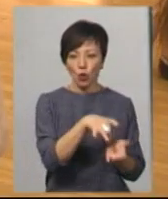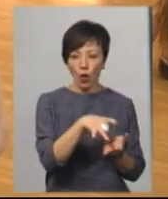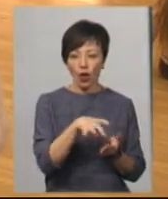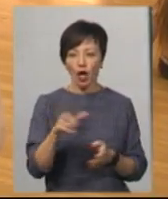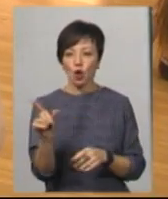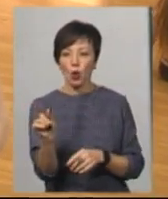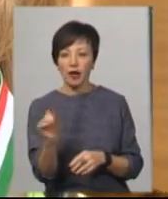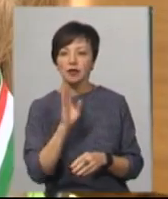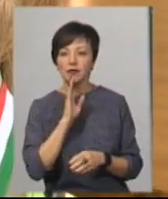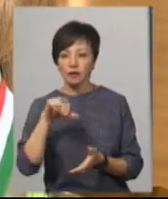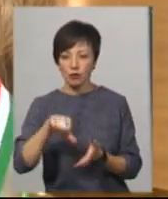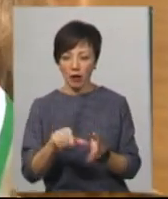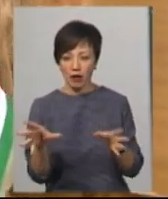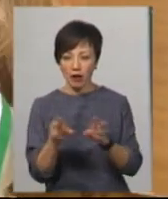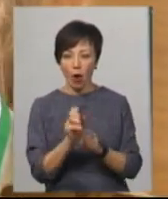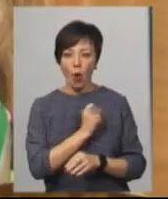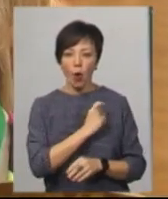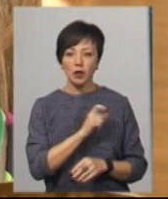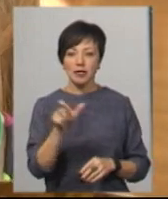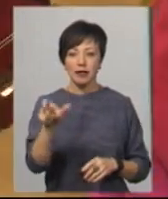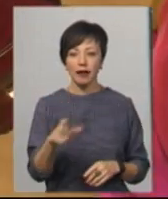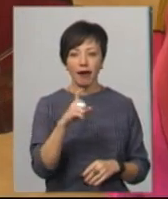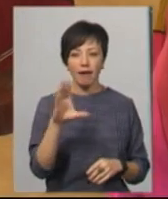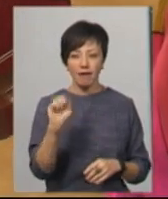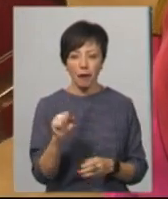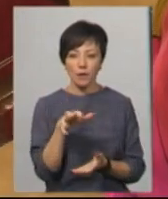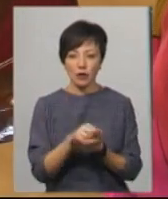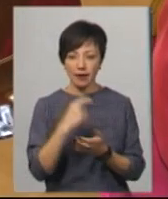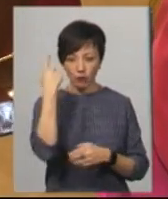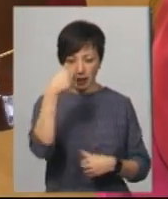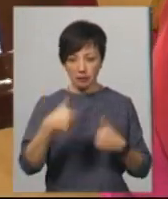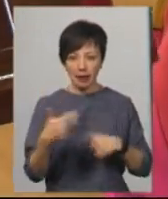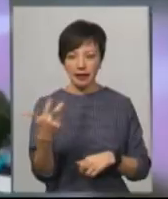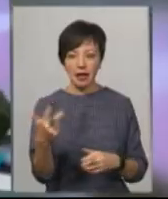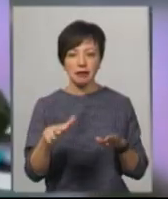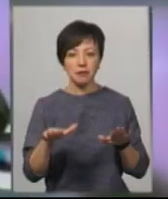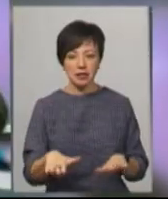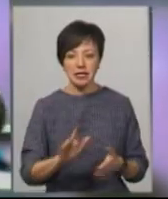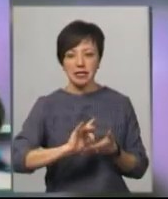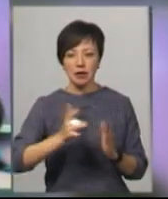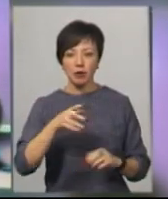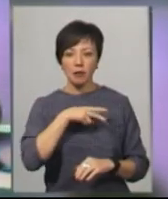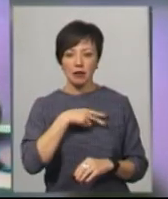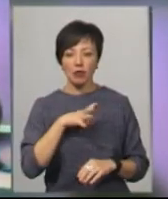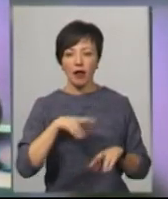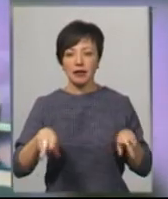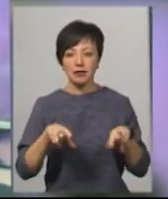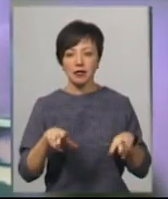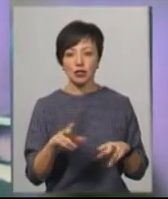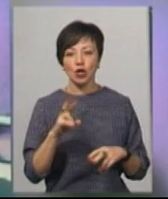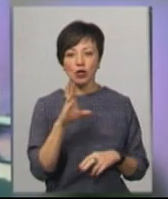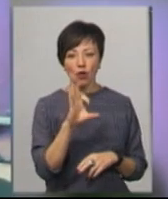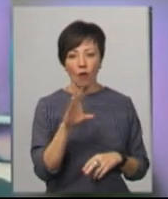Дівчинка, якою Кіра виступала в парі, одеситка Єва Загородня, посіла в індивідуальних змаганнях третє місце. Срібною призеркою була танцівниця зі